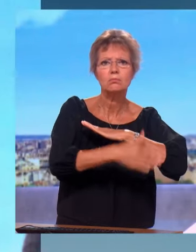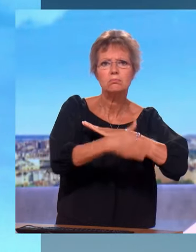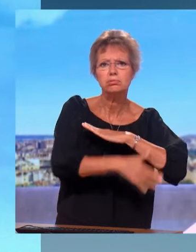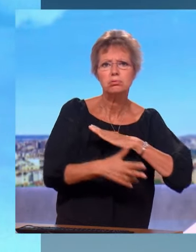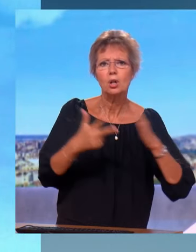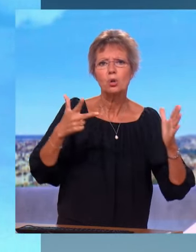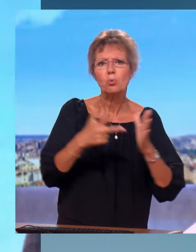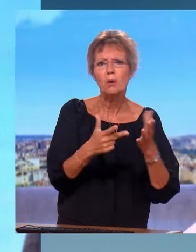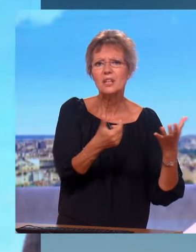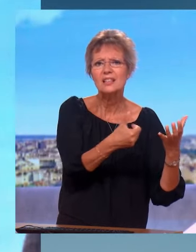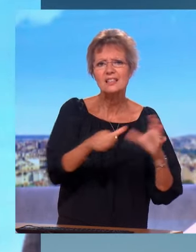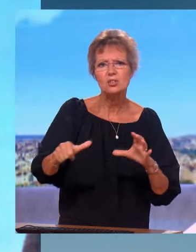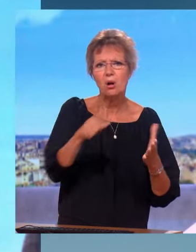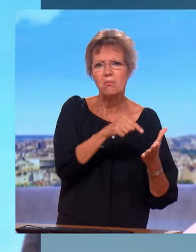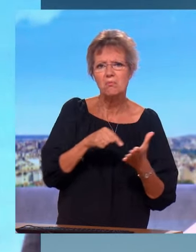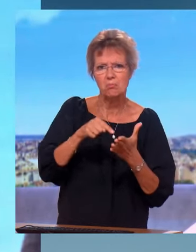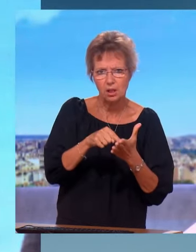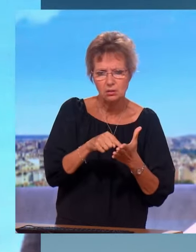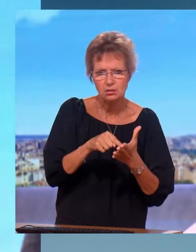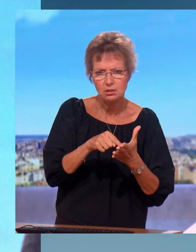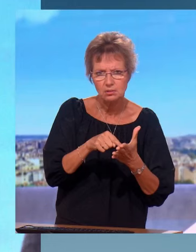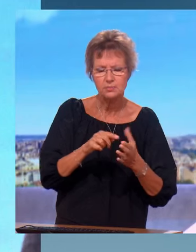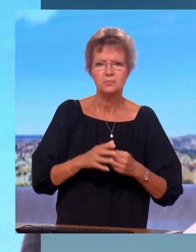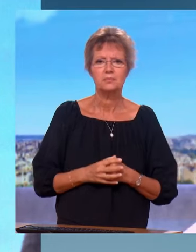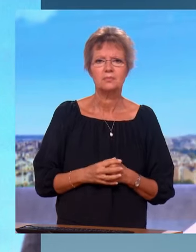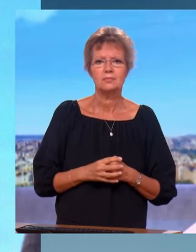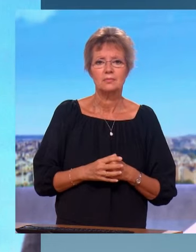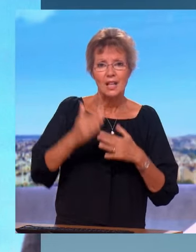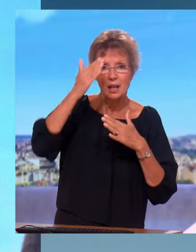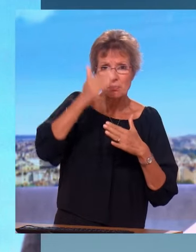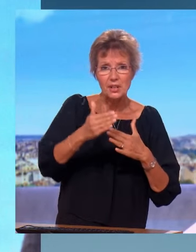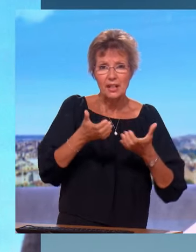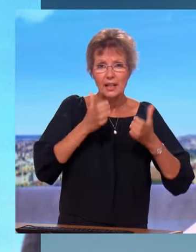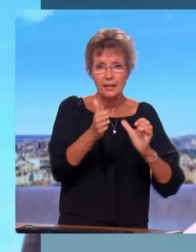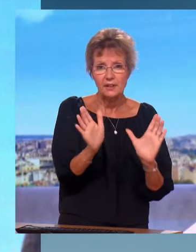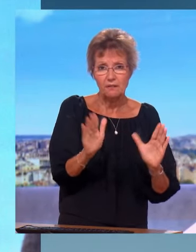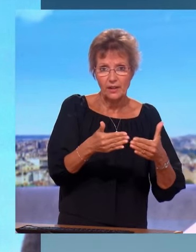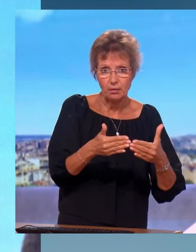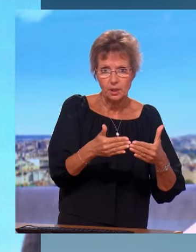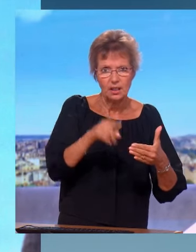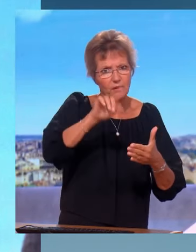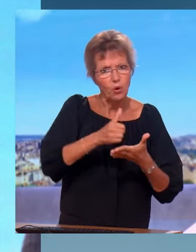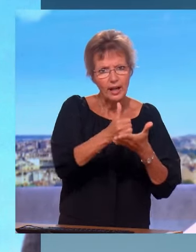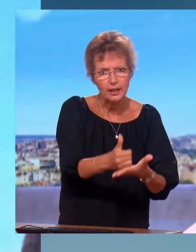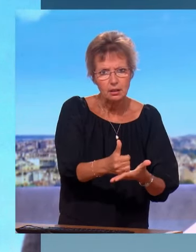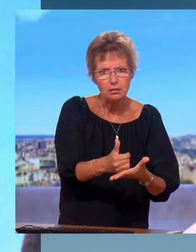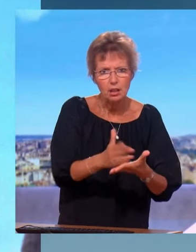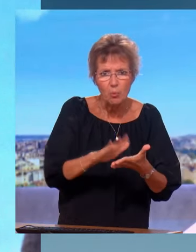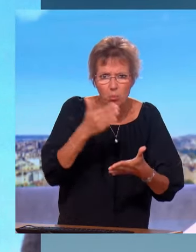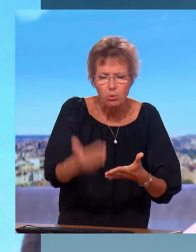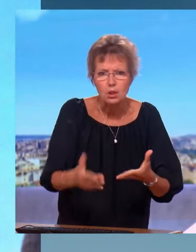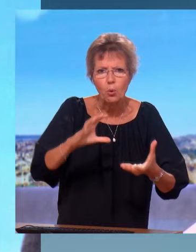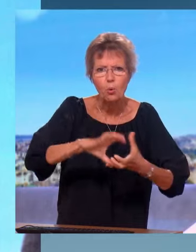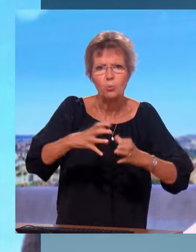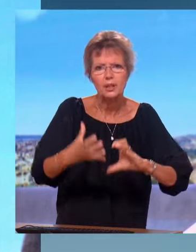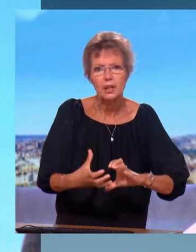dit Mobiliance, le syndicat justement qui les représente. Elles, si on ne pas qu'elles disparaissent, il va falloir les aider. Vous ne pas l'usine à gaz ? On aurait tout